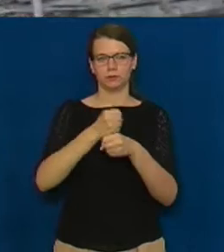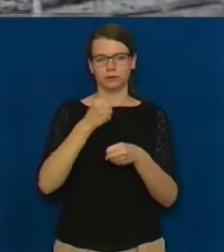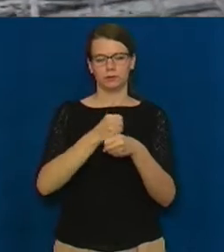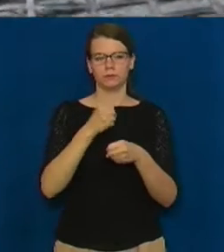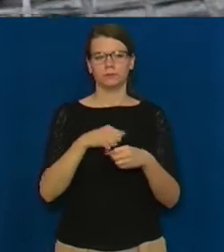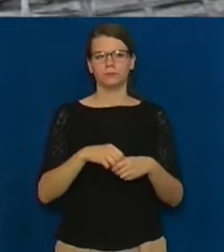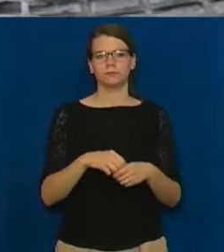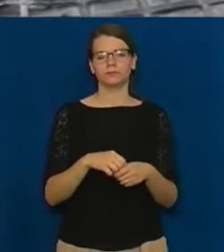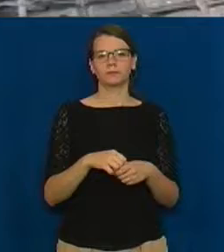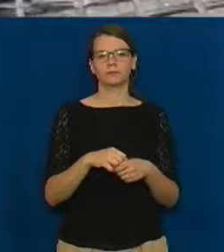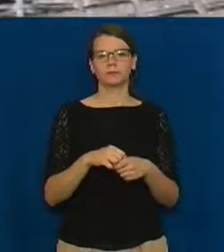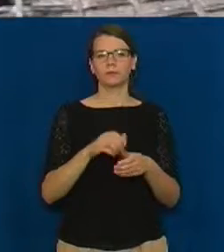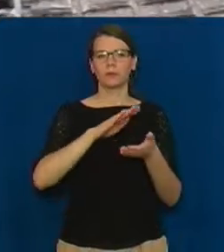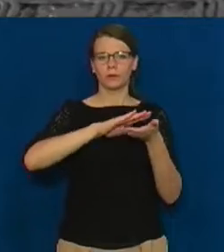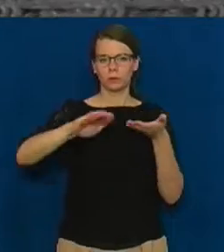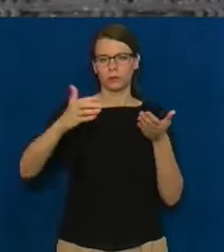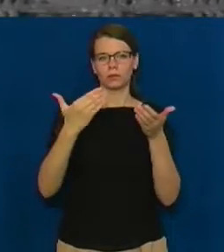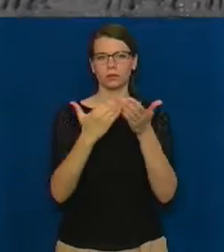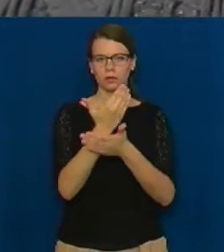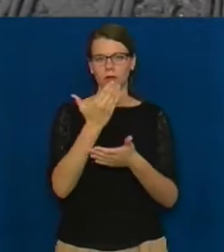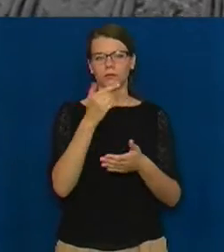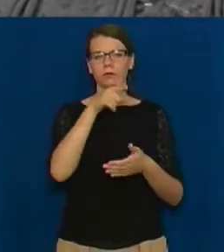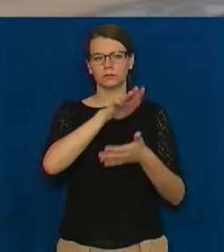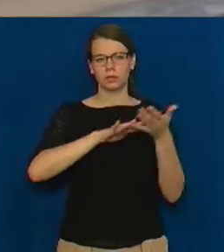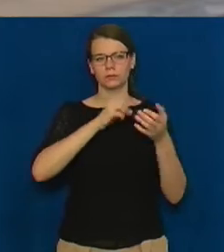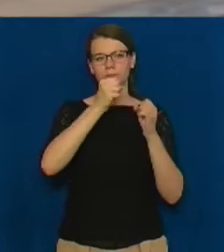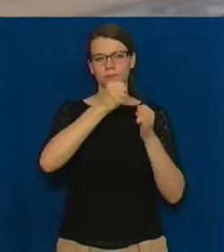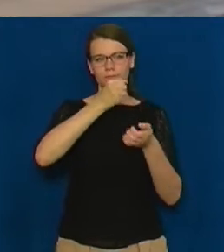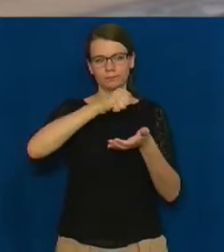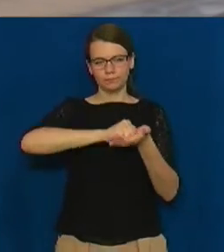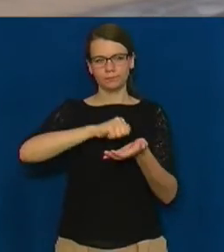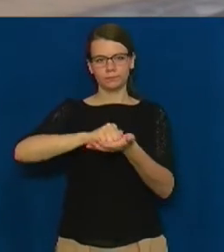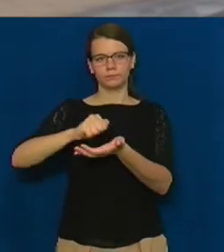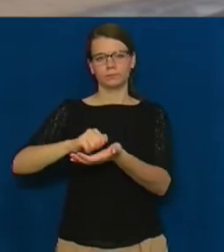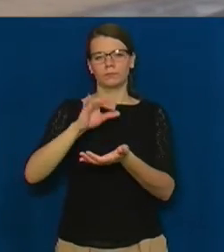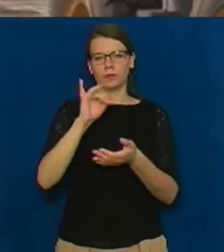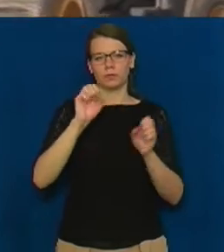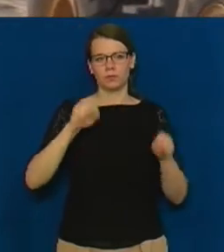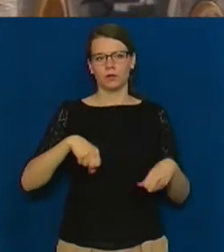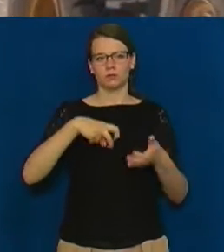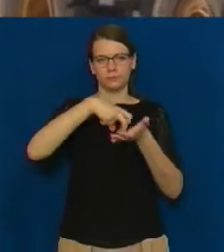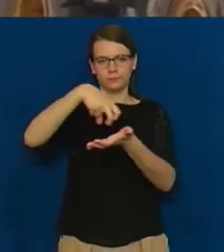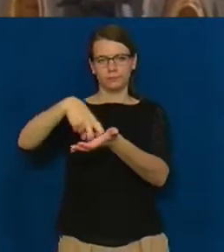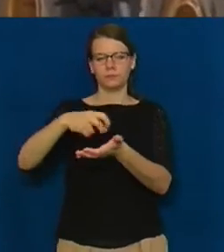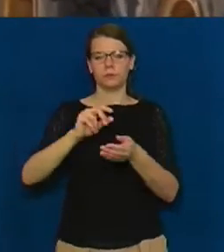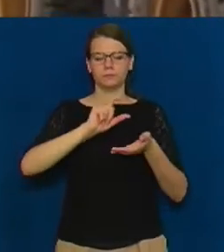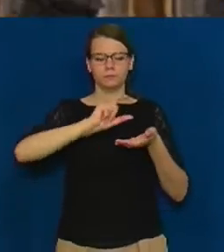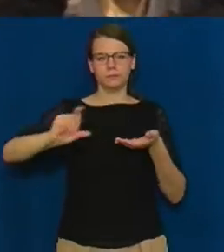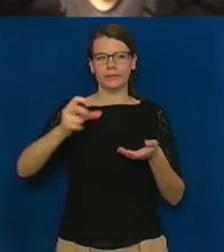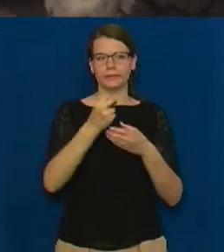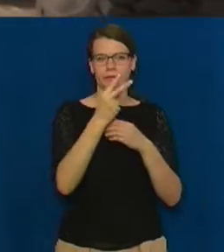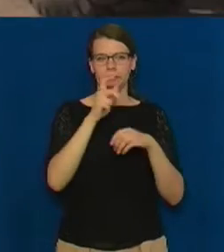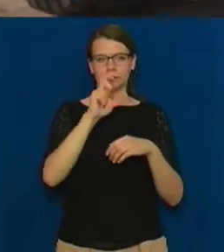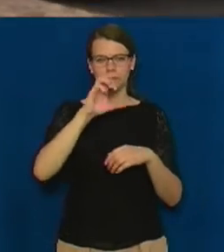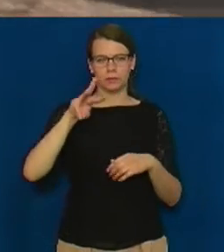Далібажак. Після того, як покриття нанесуть, його утрамбують і потім на смугу маркуватимуть. Товщина покриття – 12 сантиметрів, укладають його у два